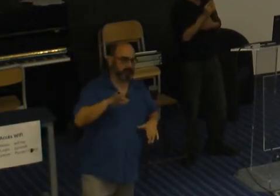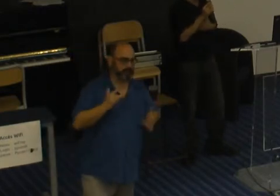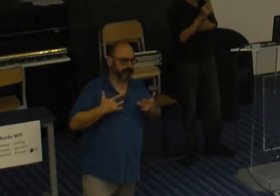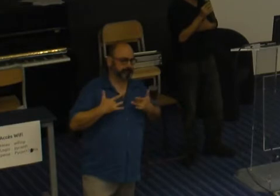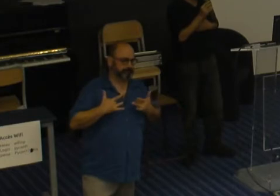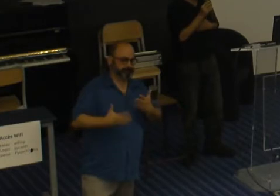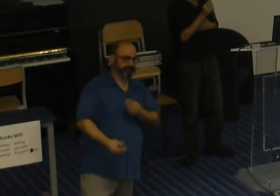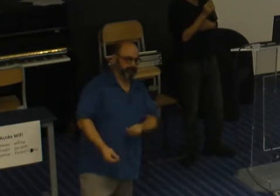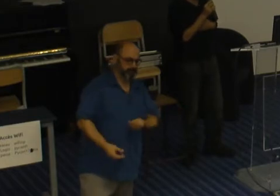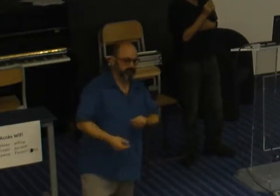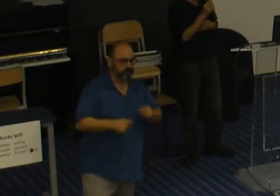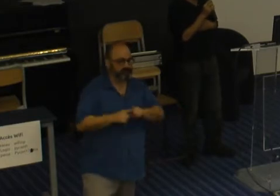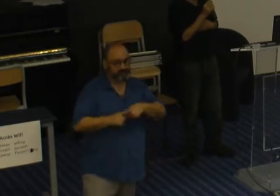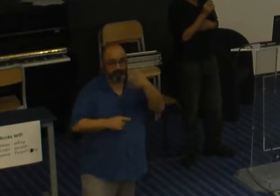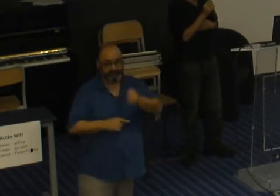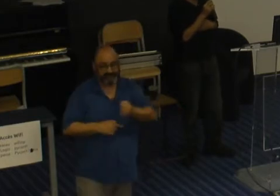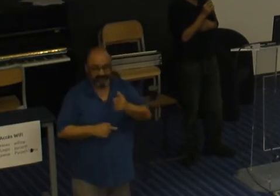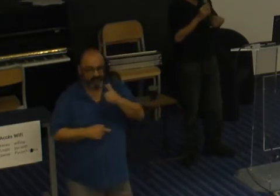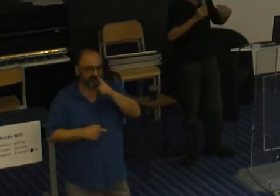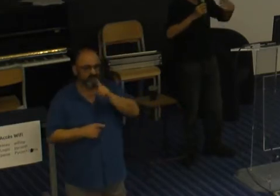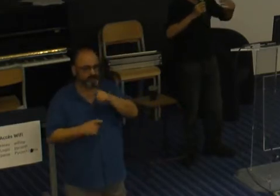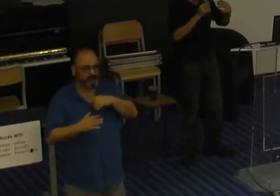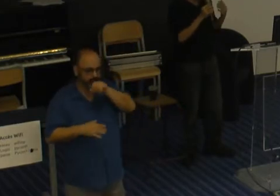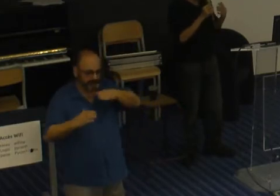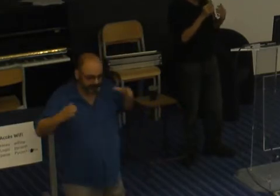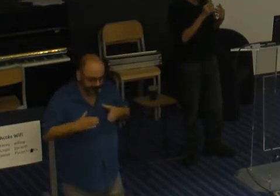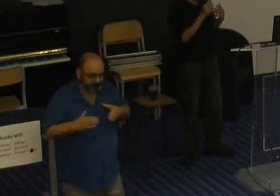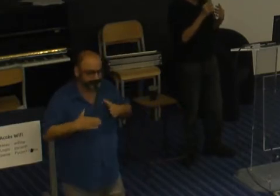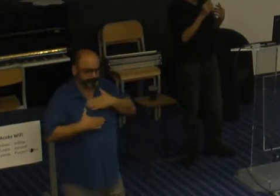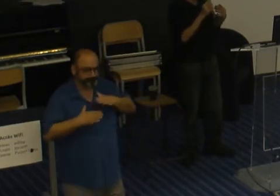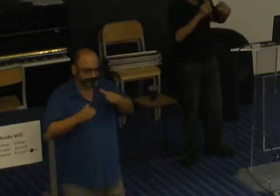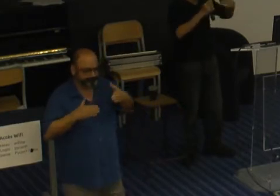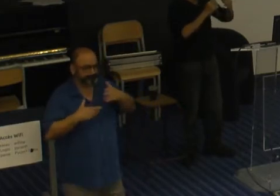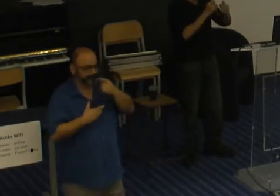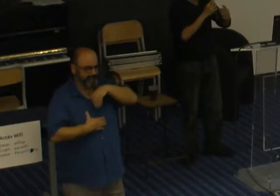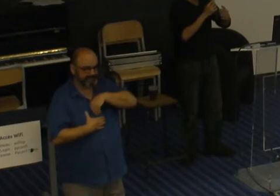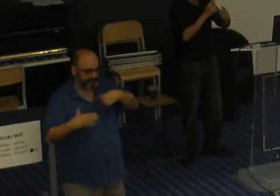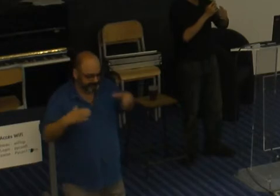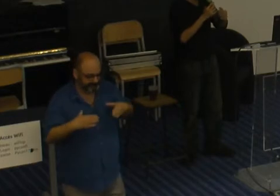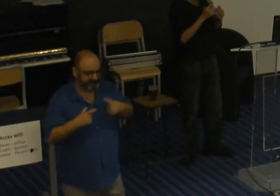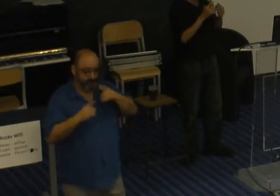aussi, pire, l'instinct grégaire. L'instinct grégaire, c'est qu'on aime se regrouper en groupe et forcément, quand on est en groupe,